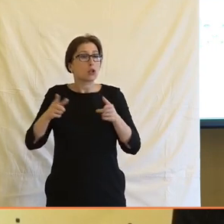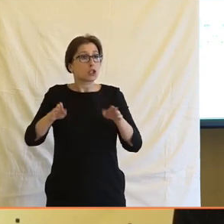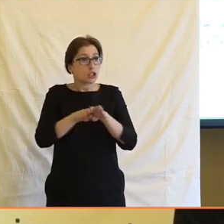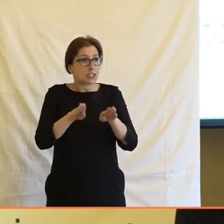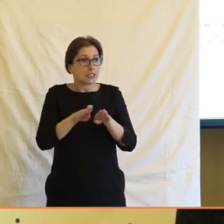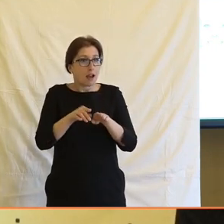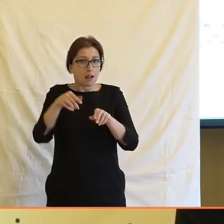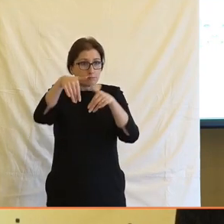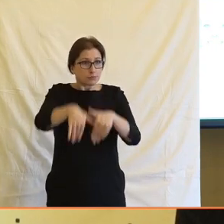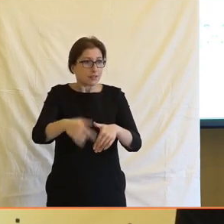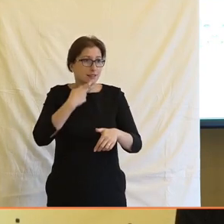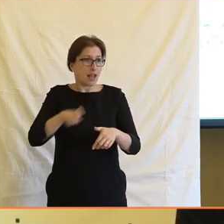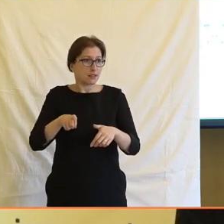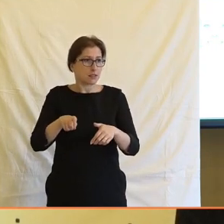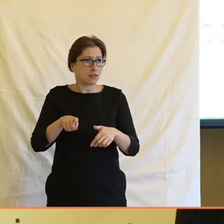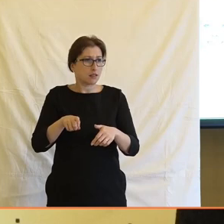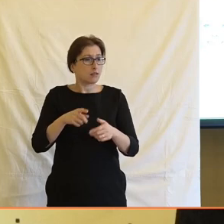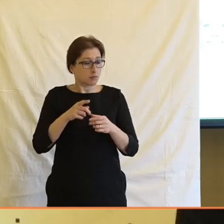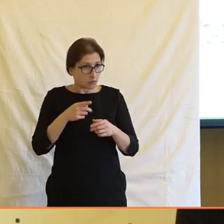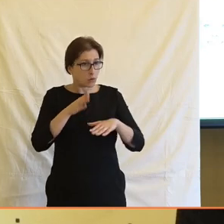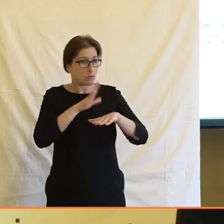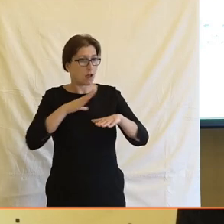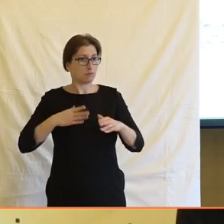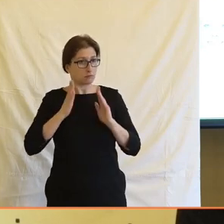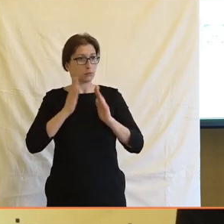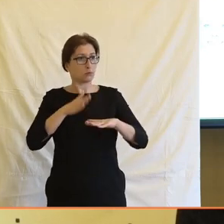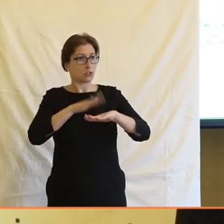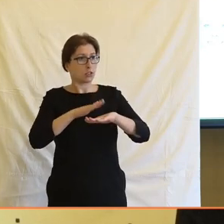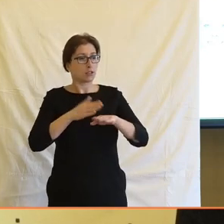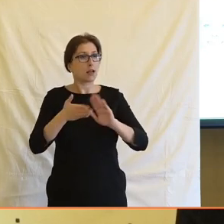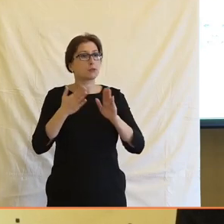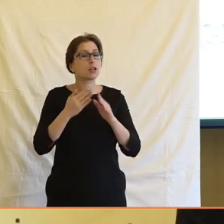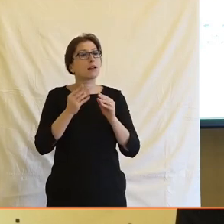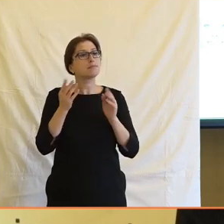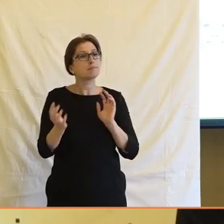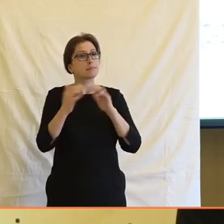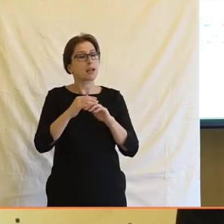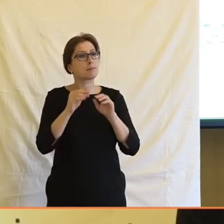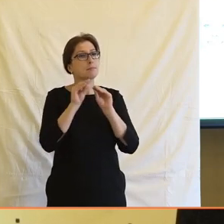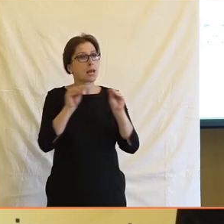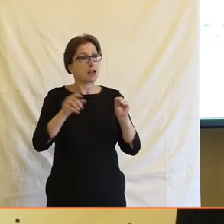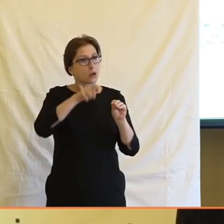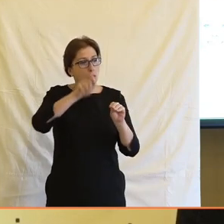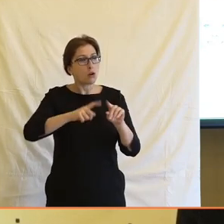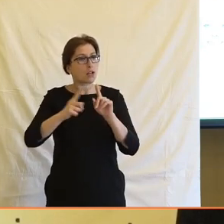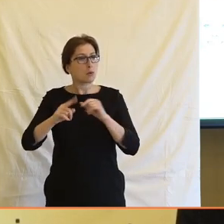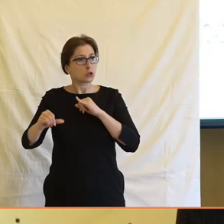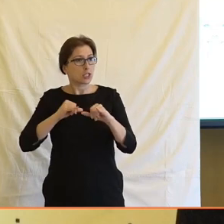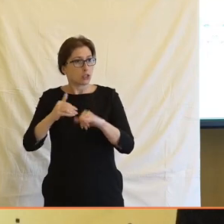třídě. A normálně to i takhle komunikují na setkání třeba s těmi pedagogy a s vedením té školy.